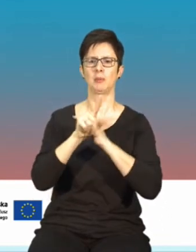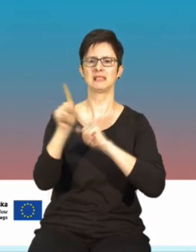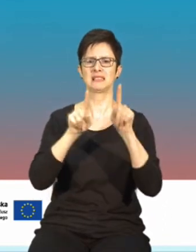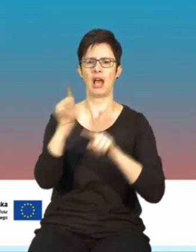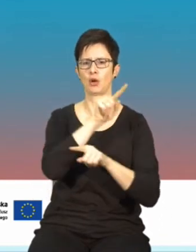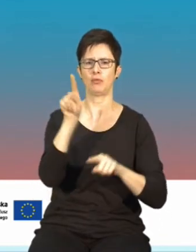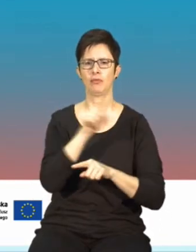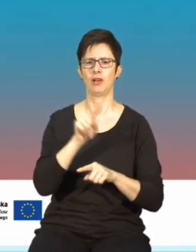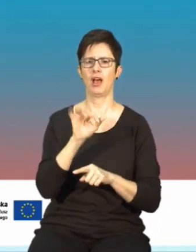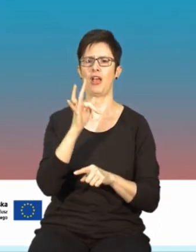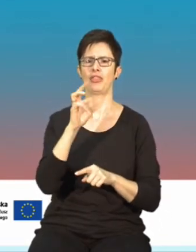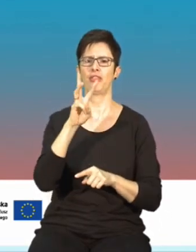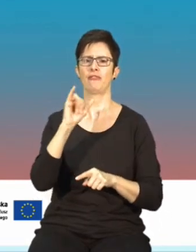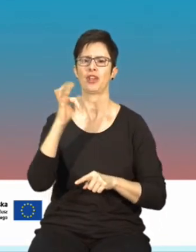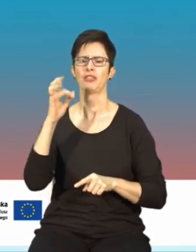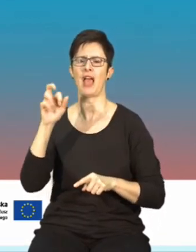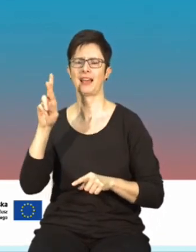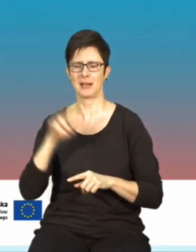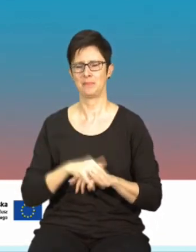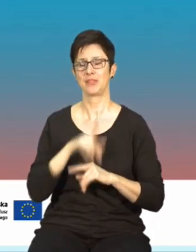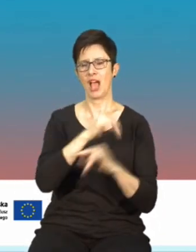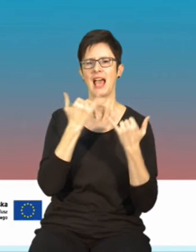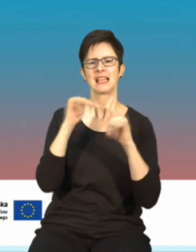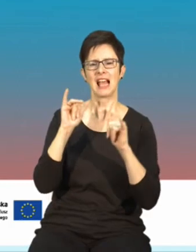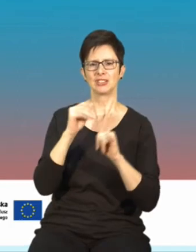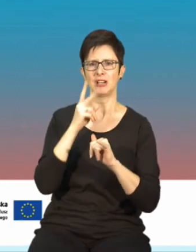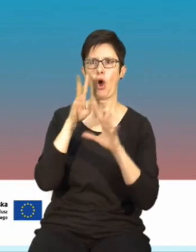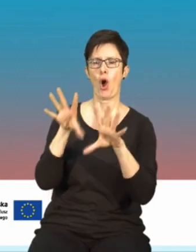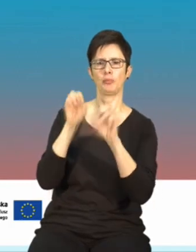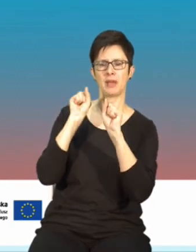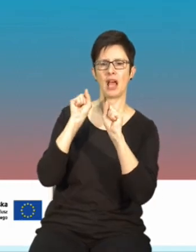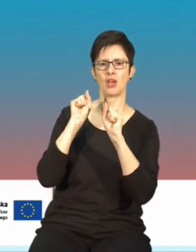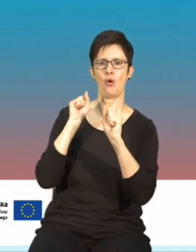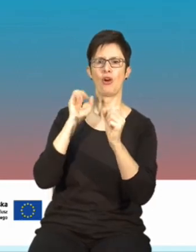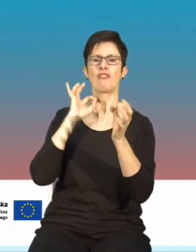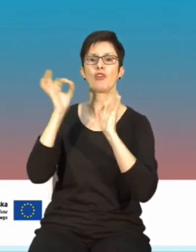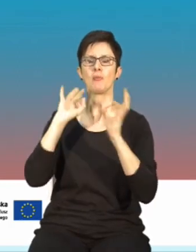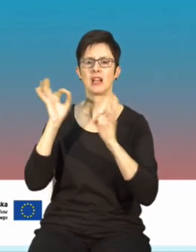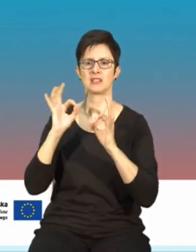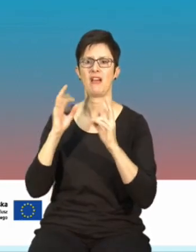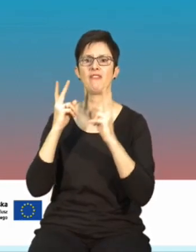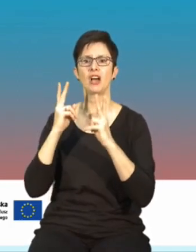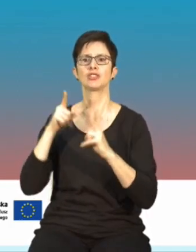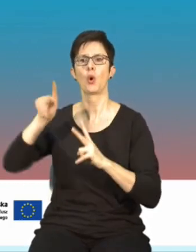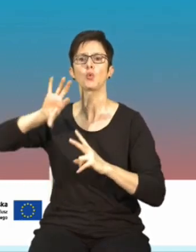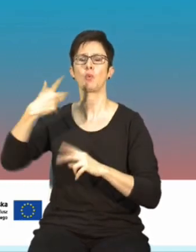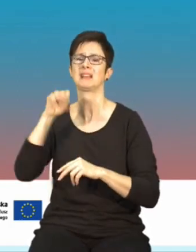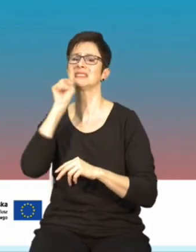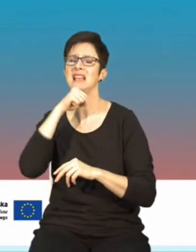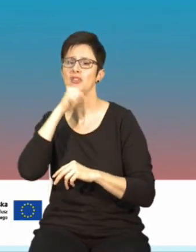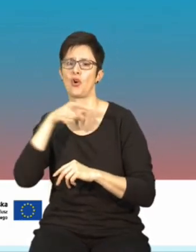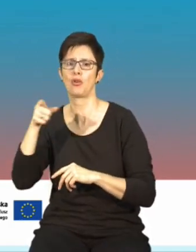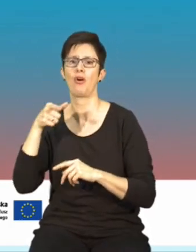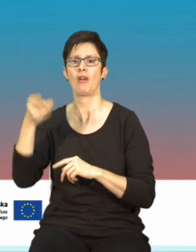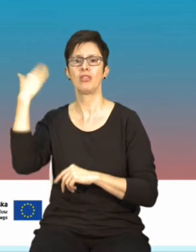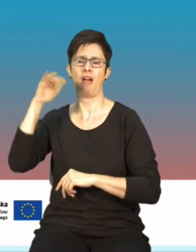inaczej postrzegają rzeczywistość i przyjmują informacje ważne seniorzy, którzy byli